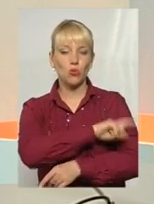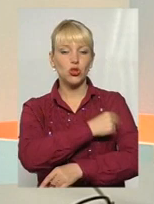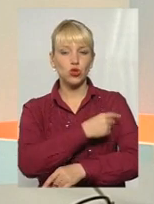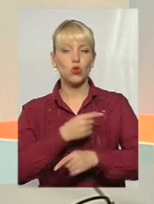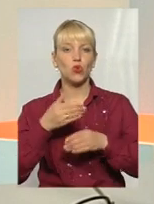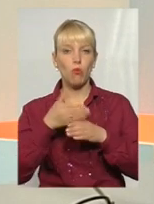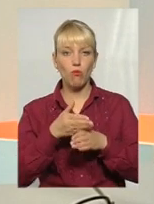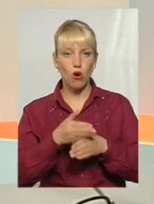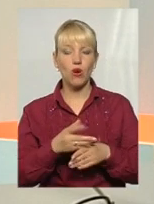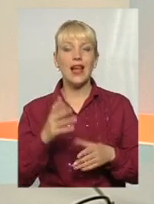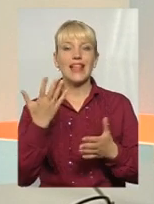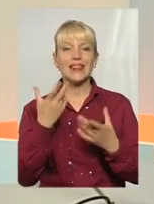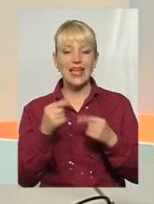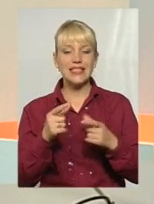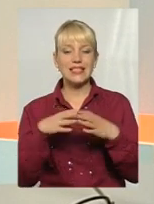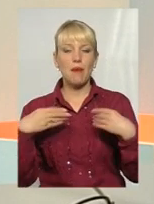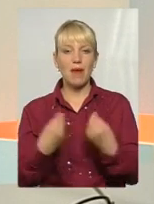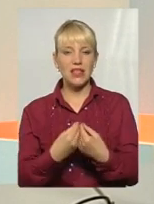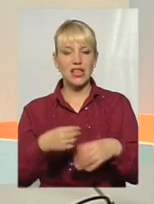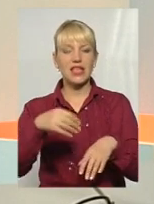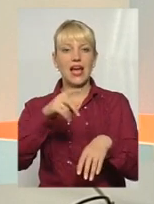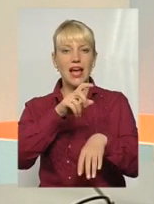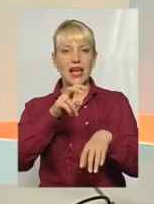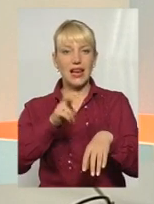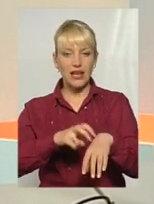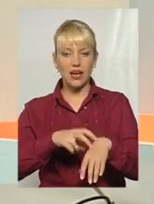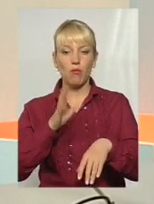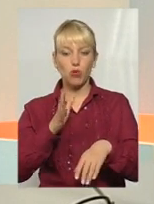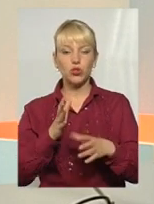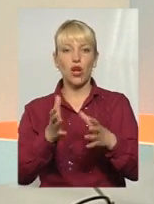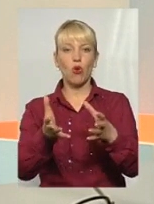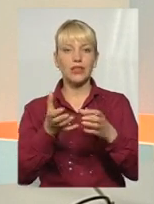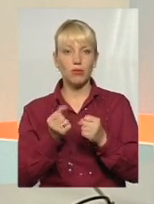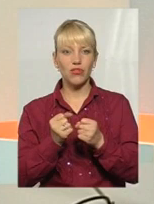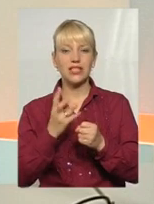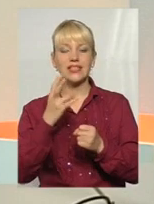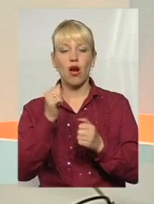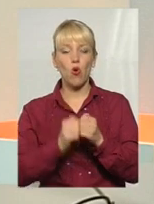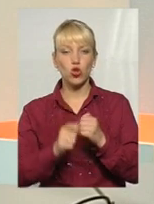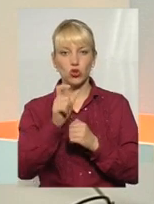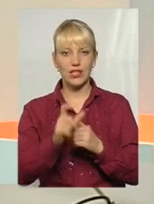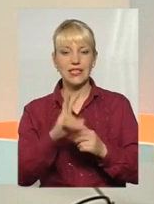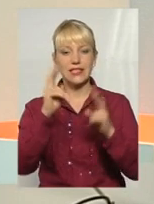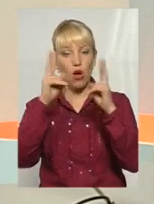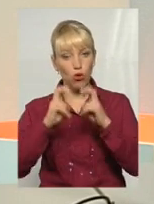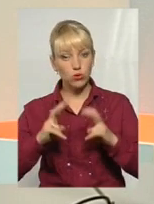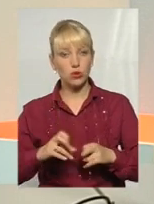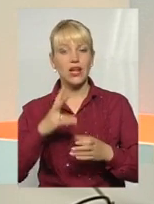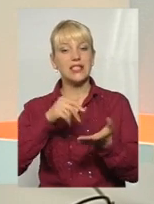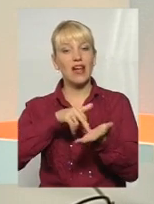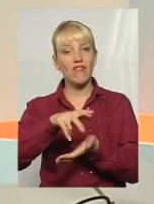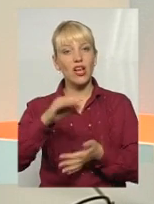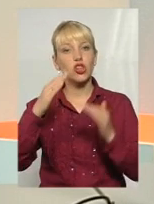отримувати за кожного хворого, за обстеження, за виклик на дому,